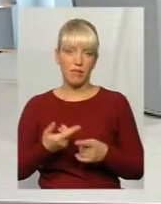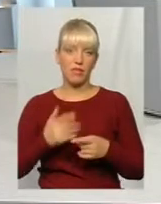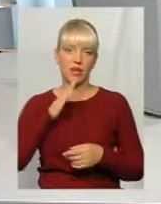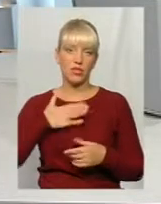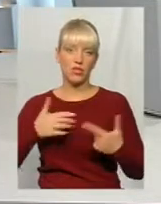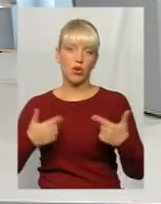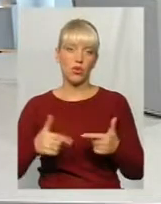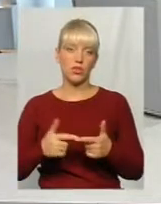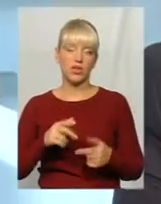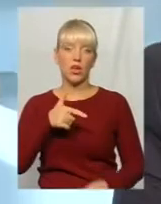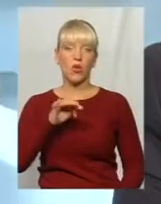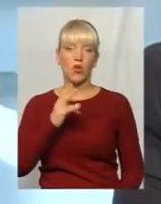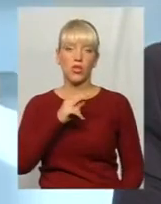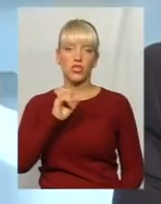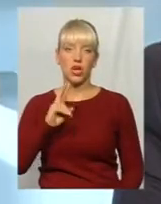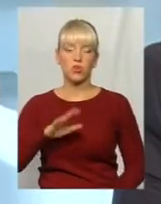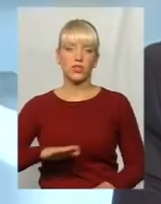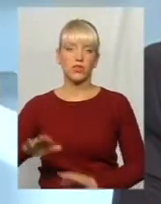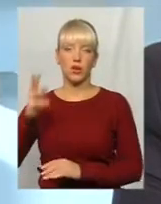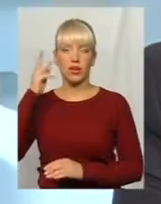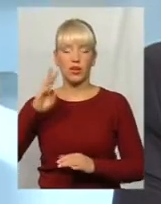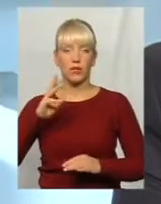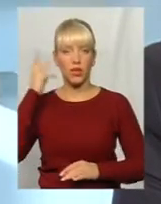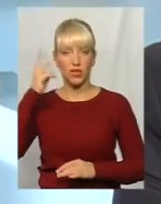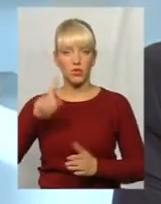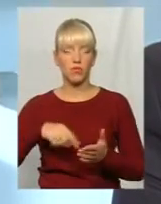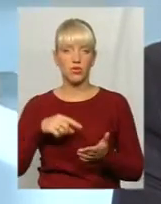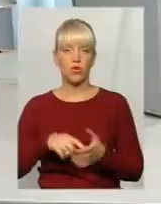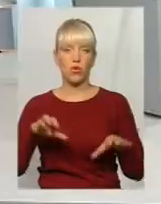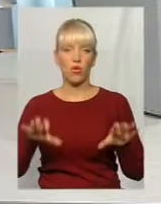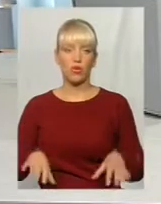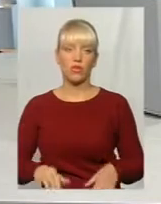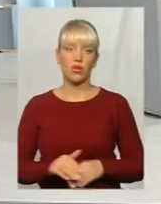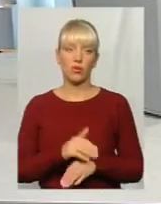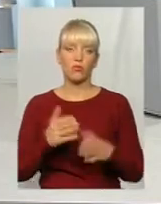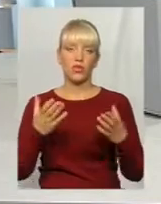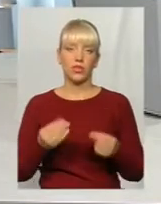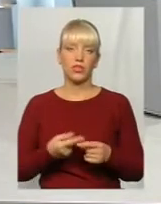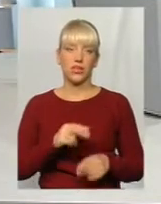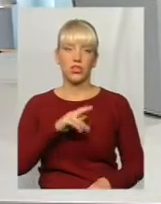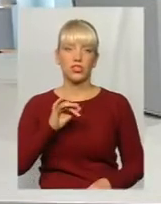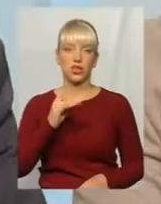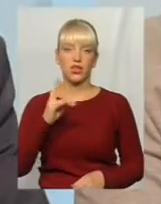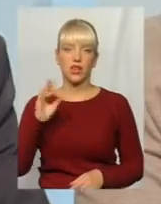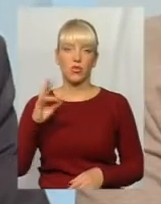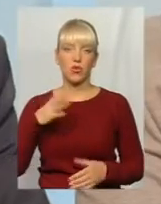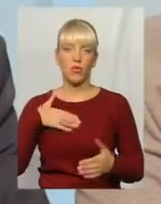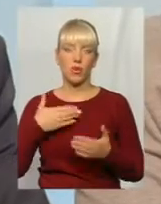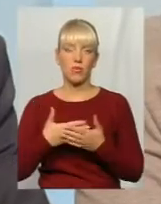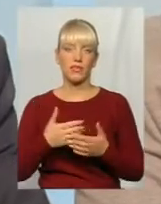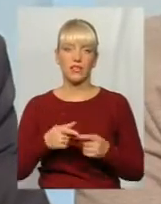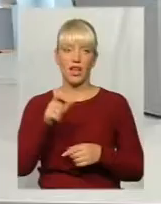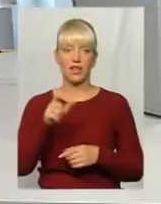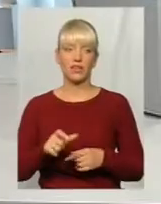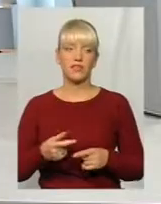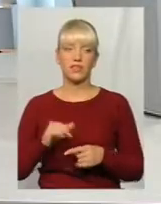студії Володимир Гончарук, заступник Хмельницького міського голови. Доброго дня. Олег Черненко, громадський активіст. Мої